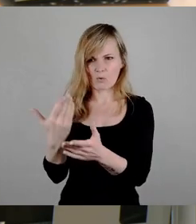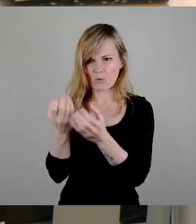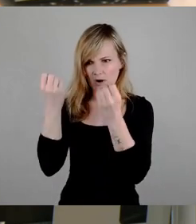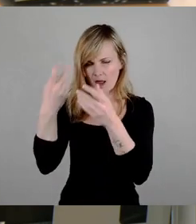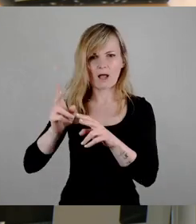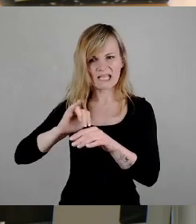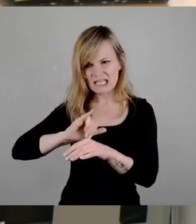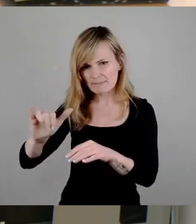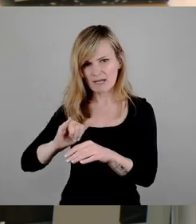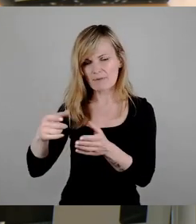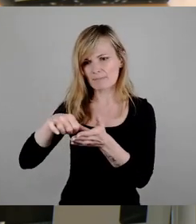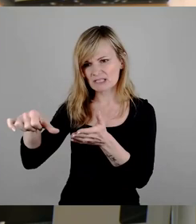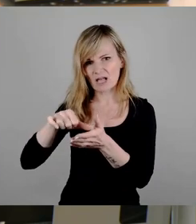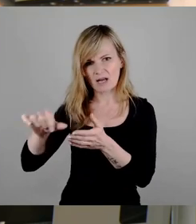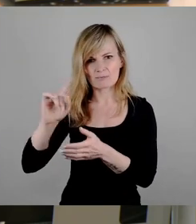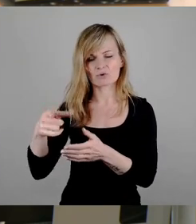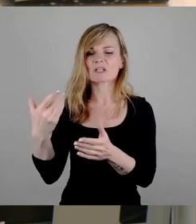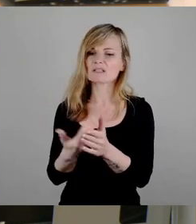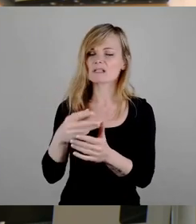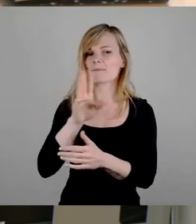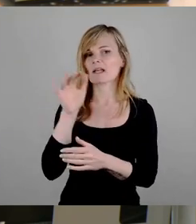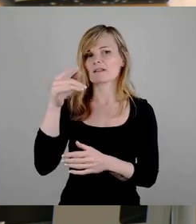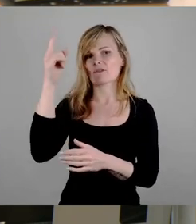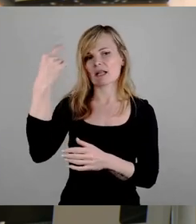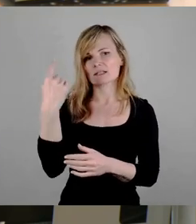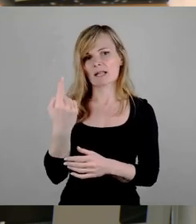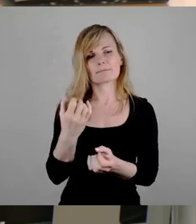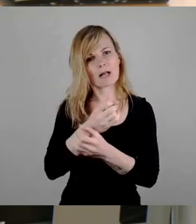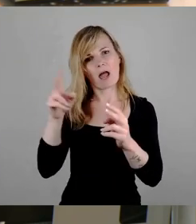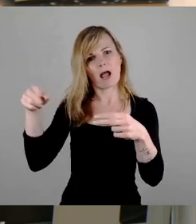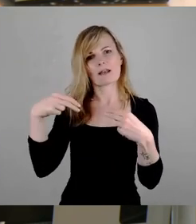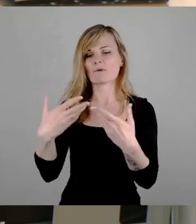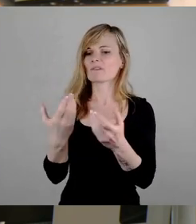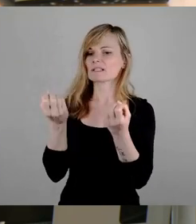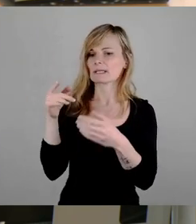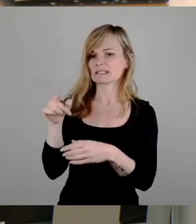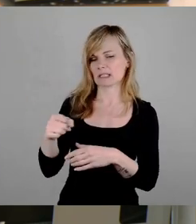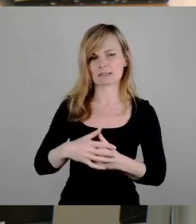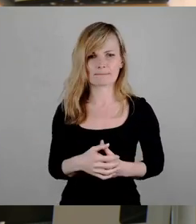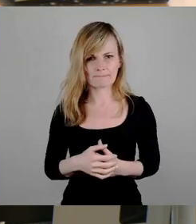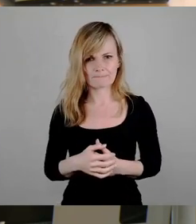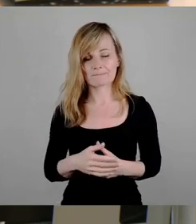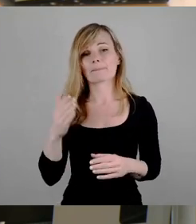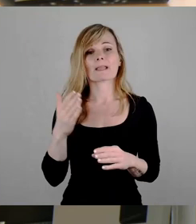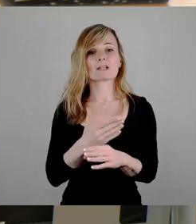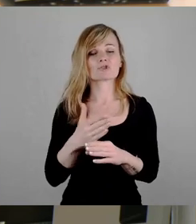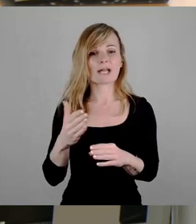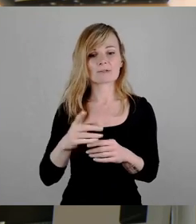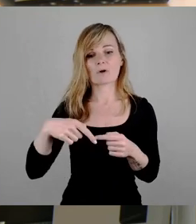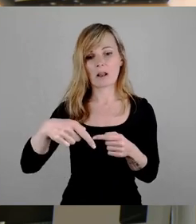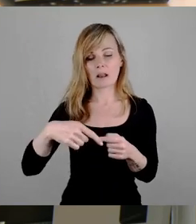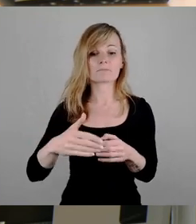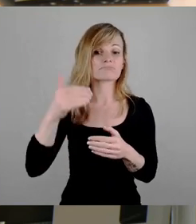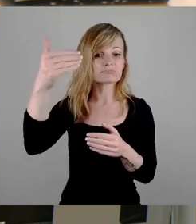Also von der Seite her muss Wartenfall sich demnächst klar äußern. Die Entscheidung, wie es mittel und langfristig mit